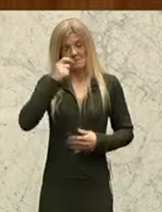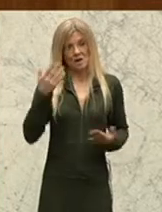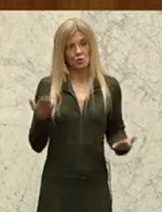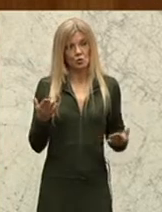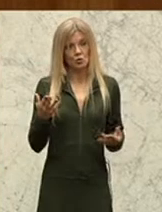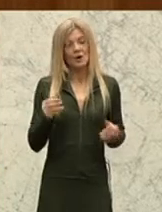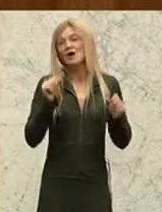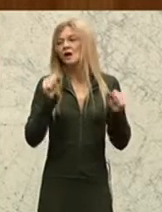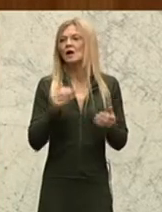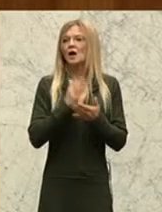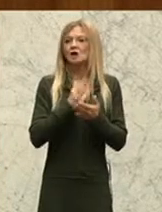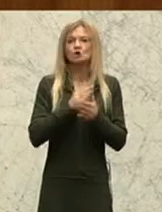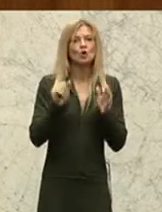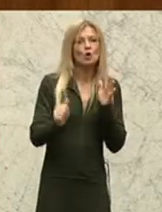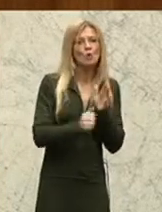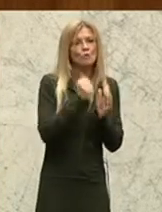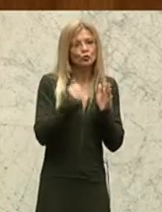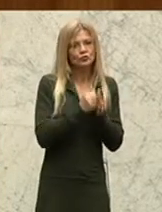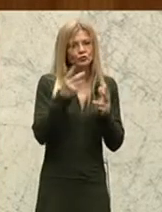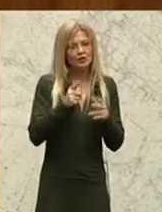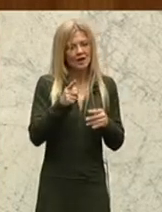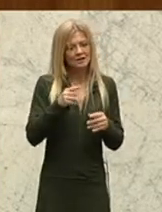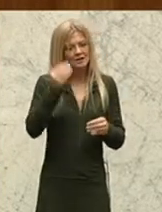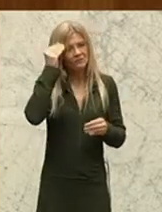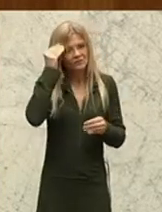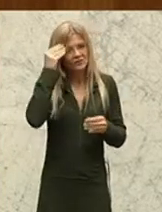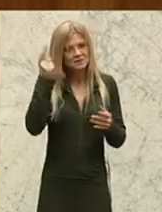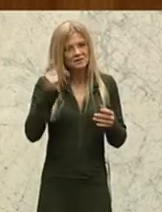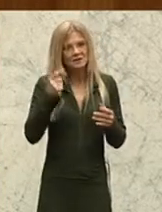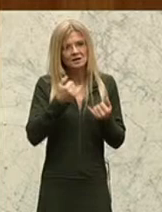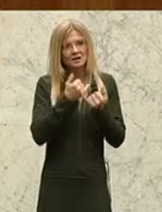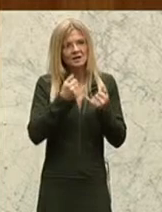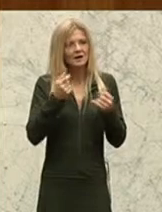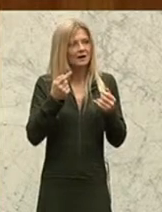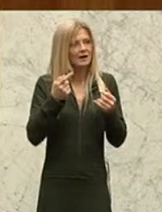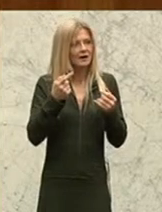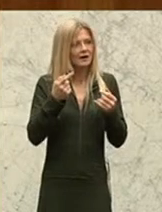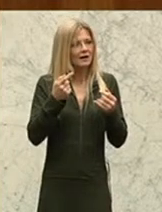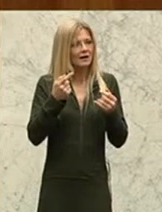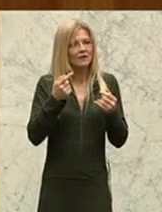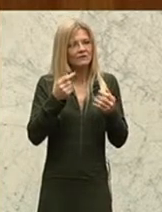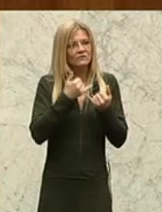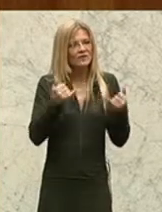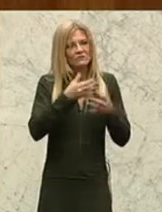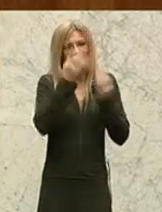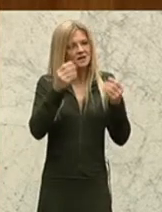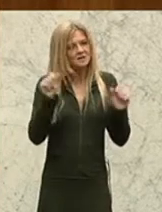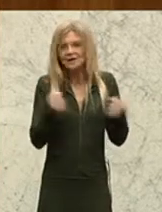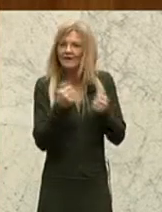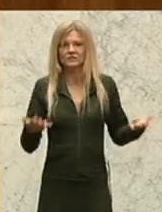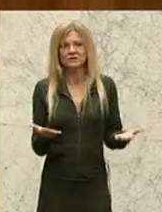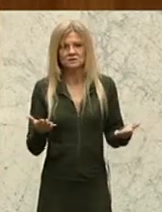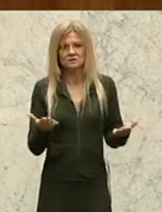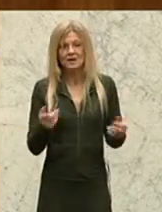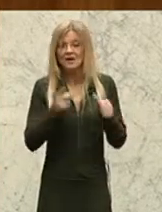moderne empirische Erkenntnisse nicht in den Wind werfen, sondern wenn eine Verlängerung,